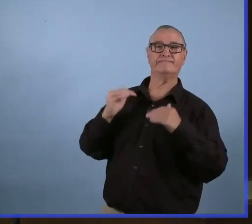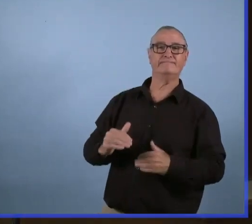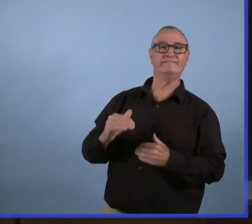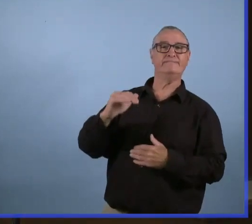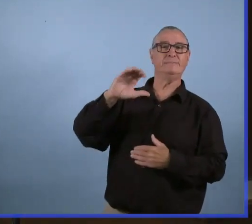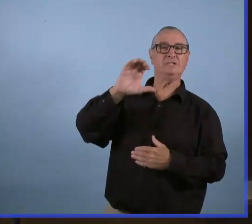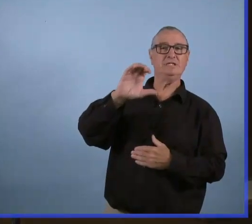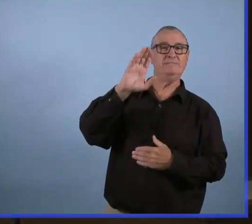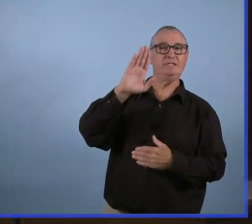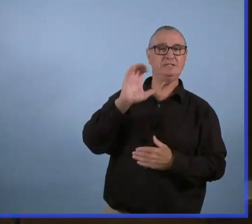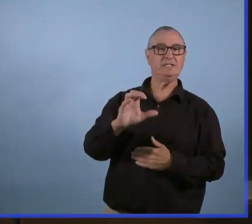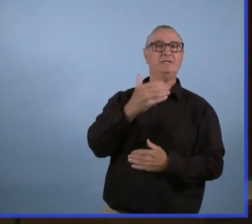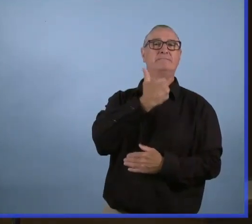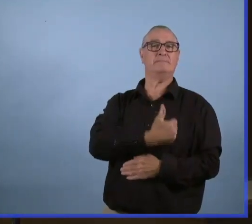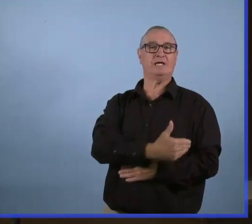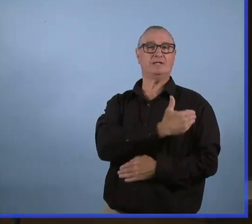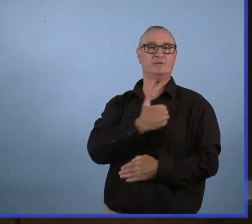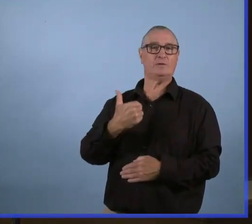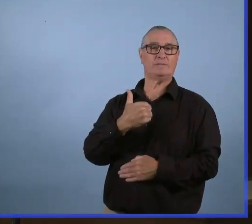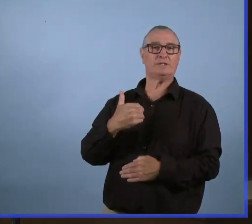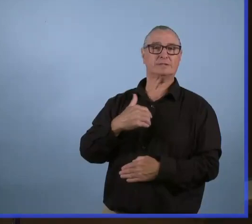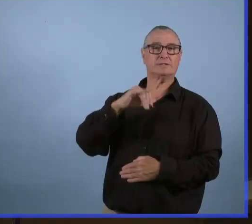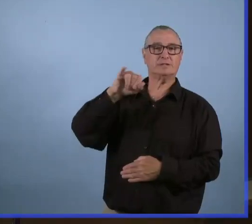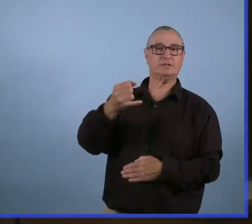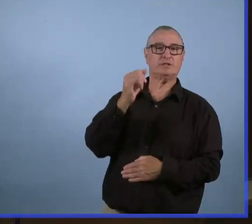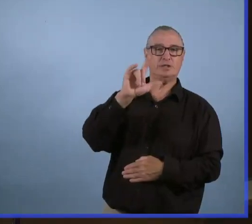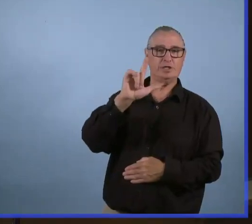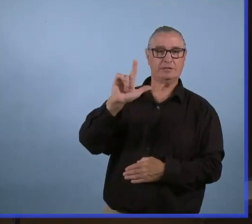De CBC Manitoba, Jill.